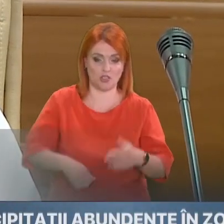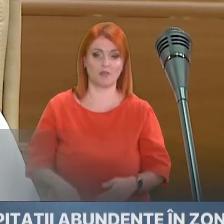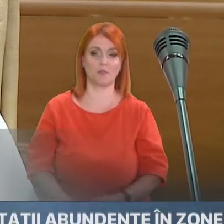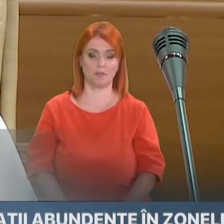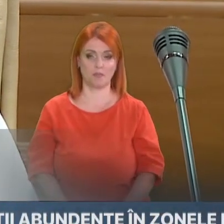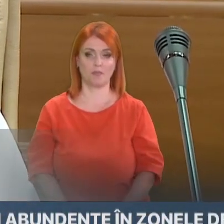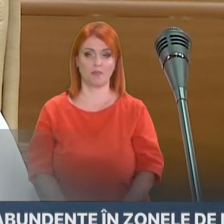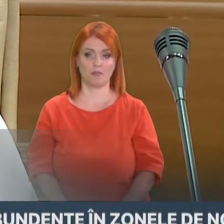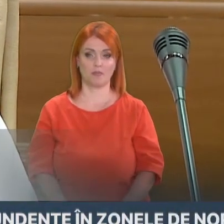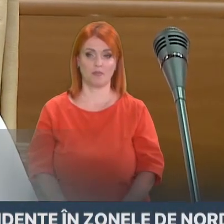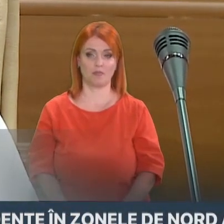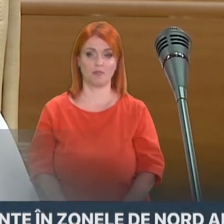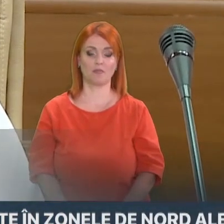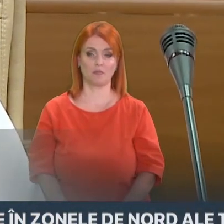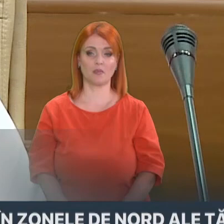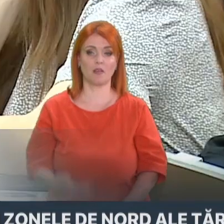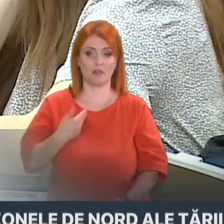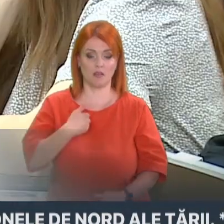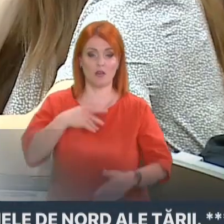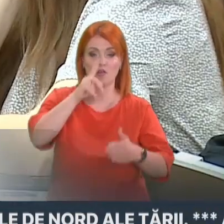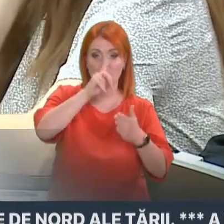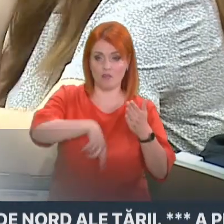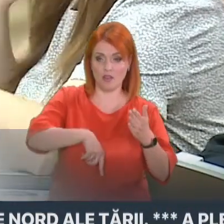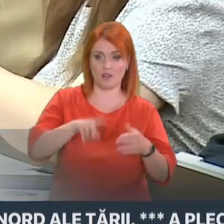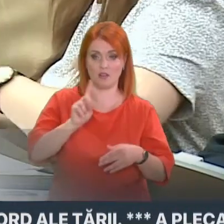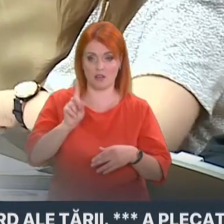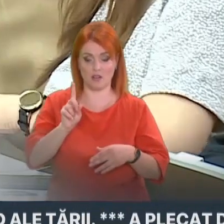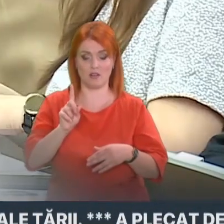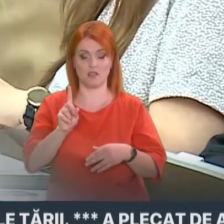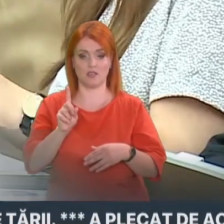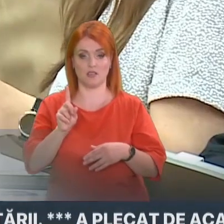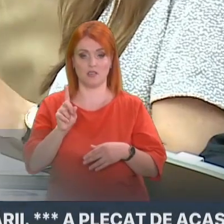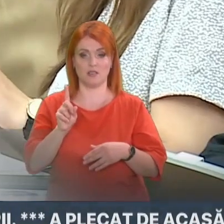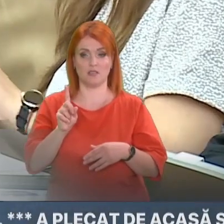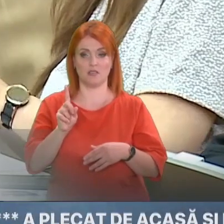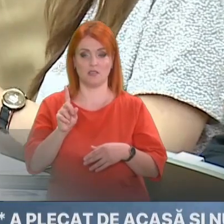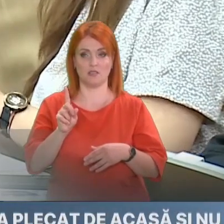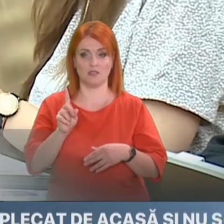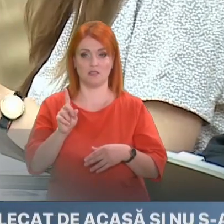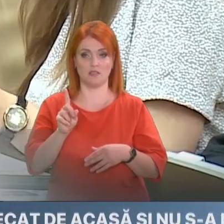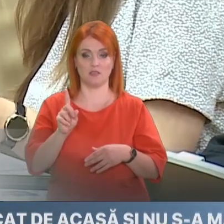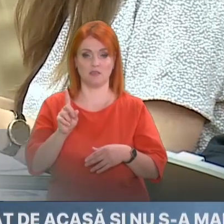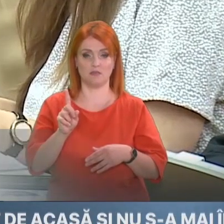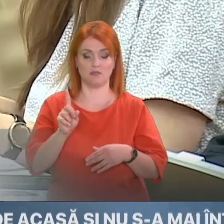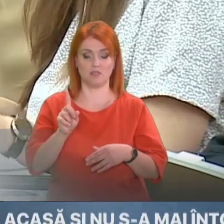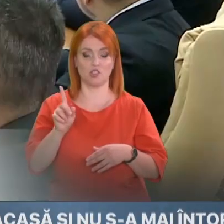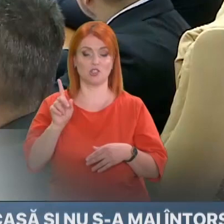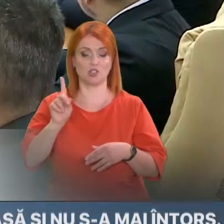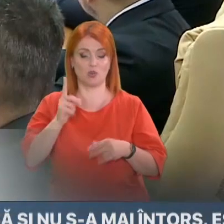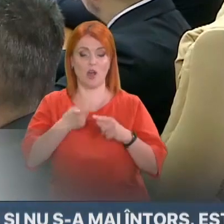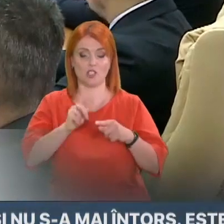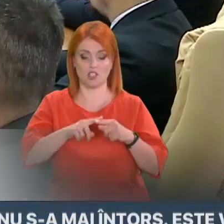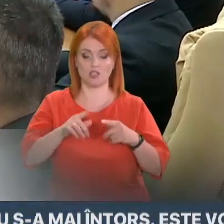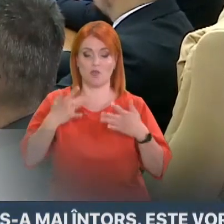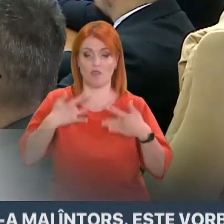guvernului. Eu sunt convins că această remaniere care s-a făcut, urmărește anume aceste obiective.